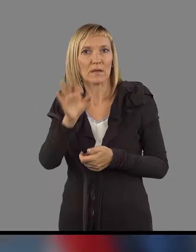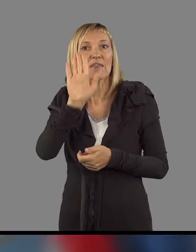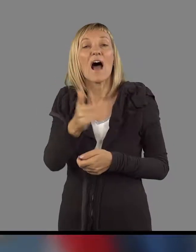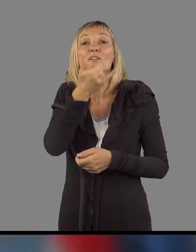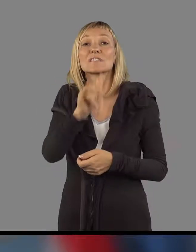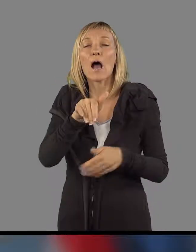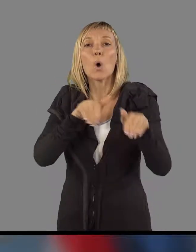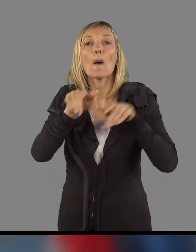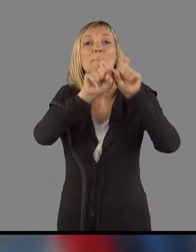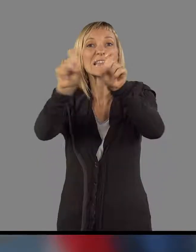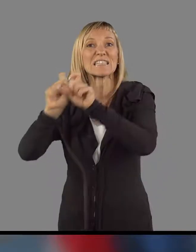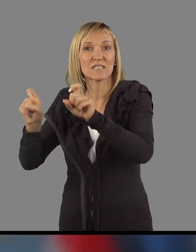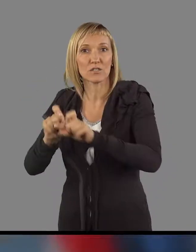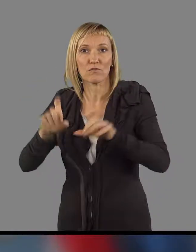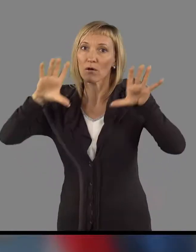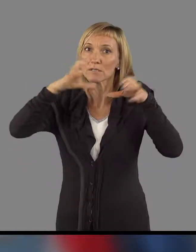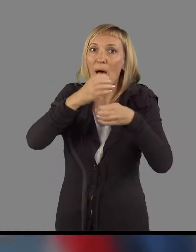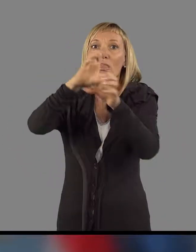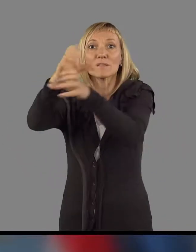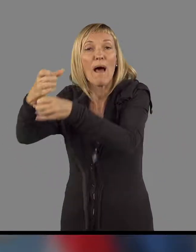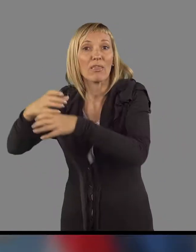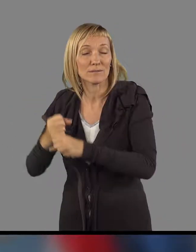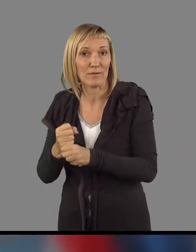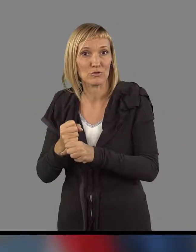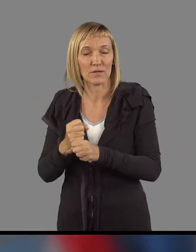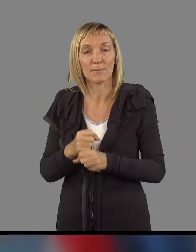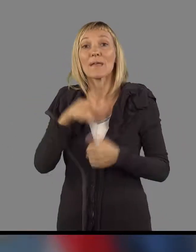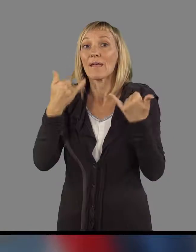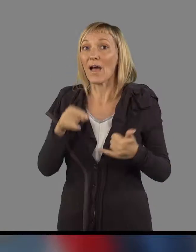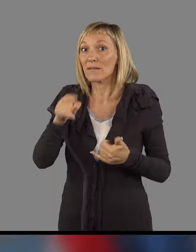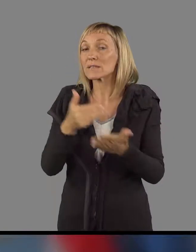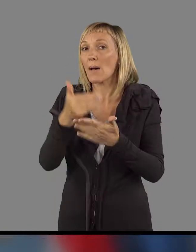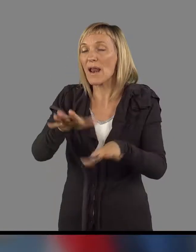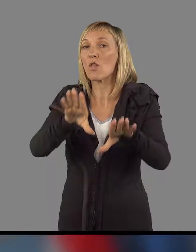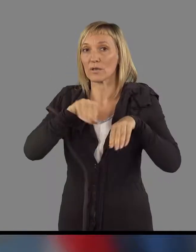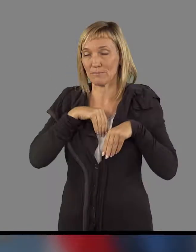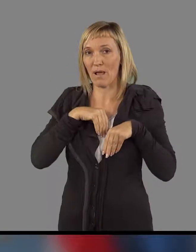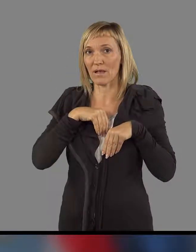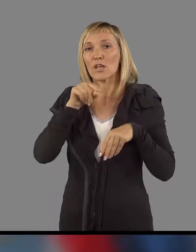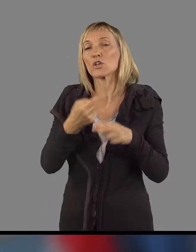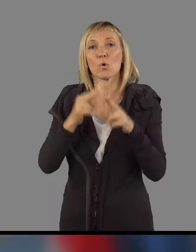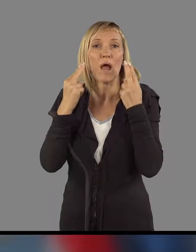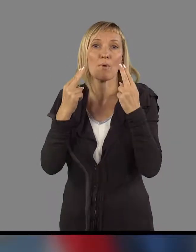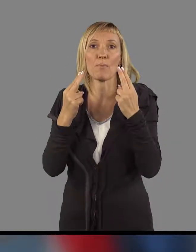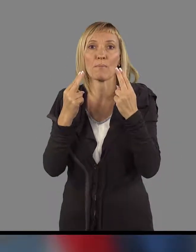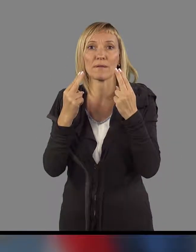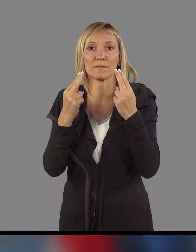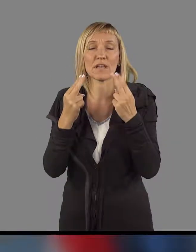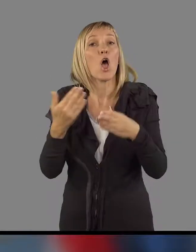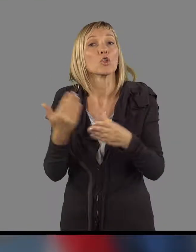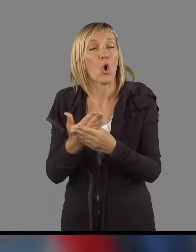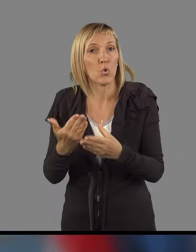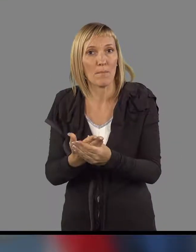vsakem ministrstvu. Danes pa, kot rečeno, je ta predlog sprejeti in to je najpomembnejši dokument,